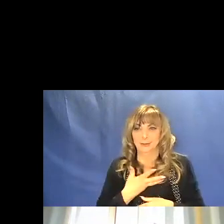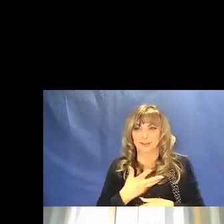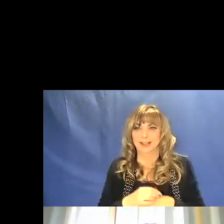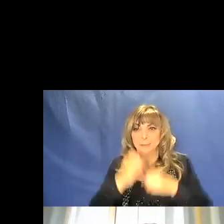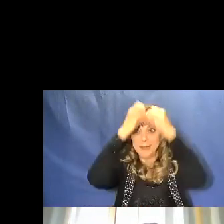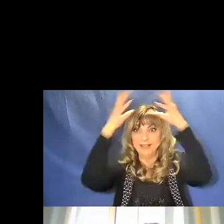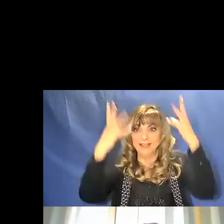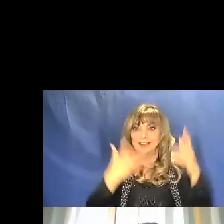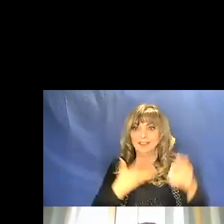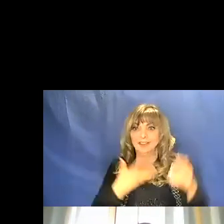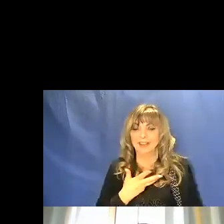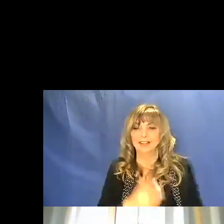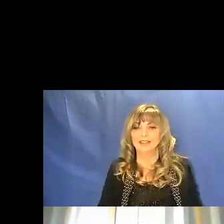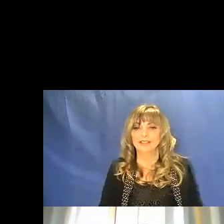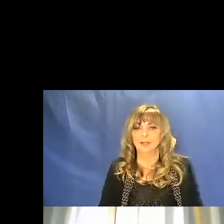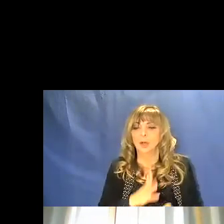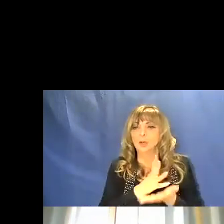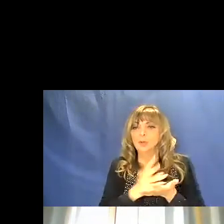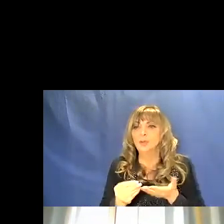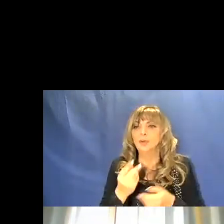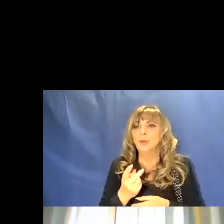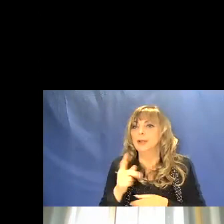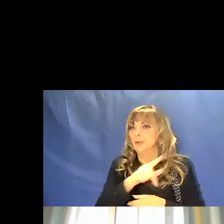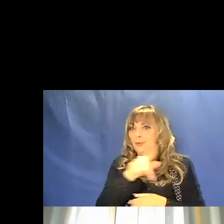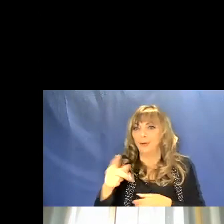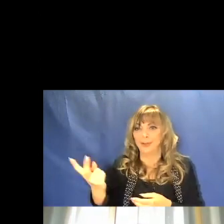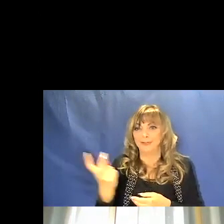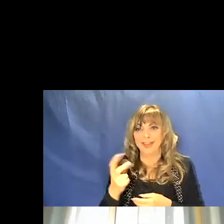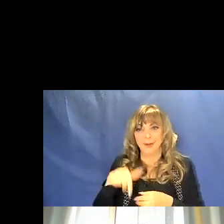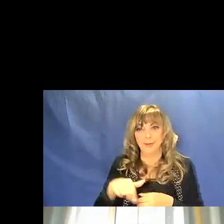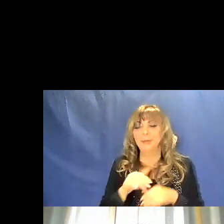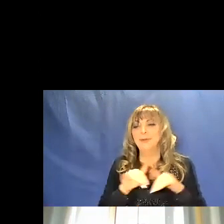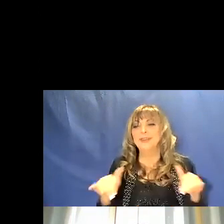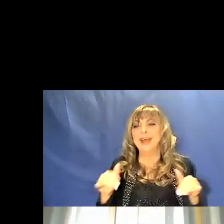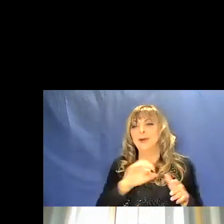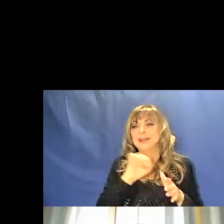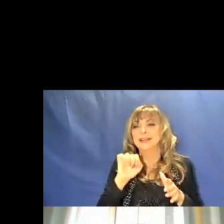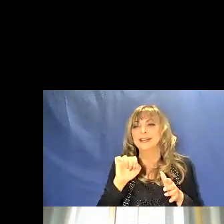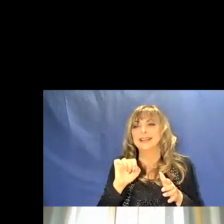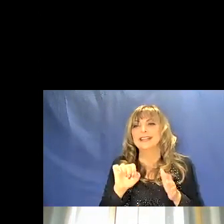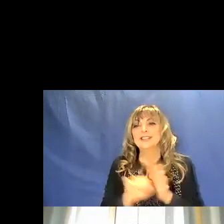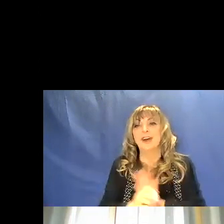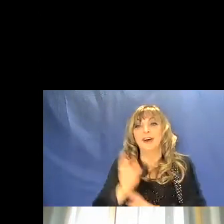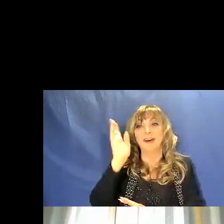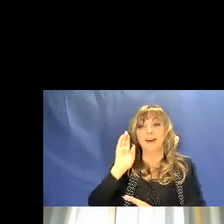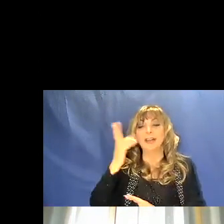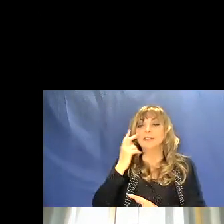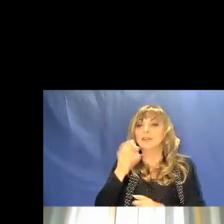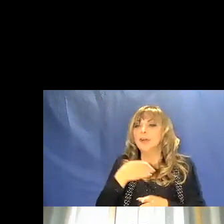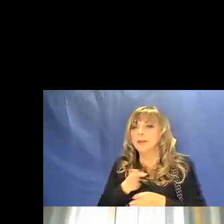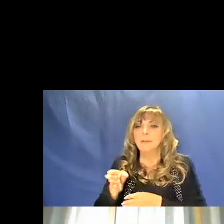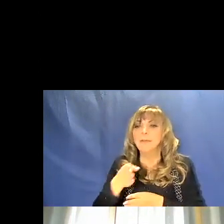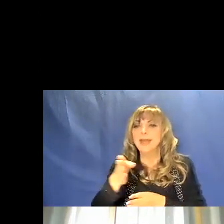tutto questo quando verrete a trovarci al museo di preistoria lo troverete nel nostro percorso